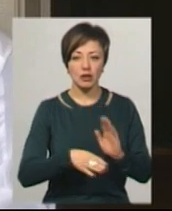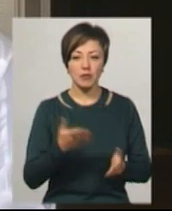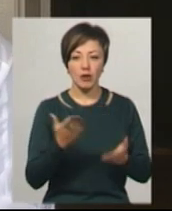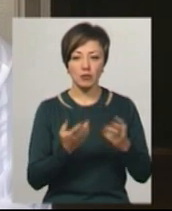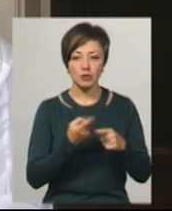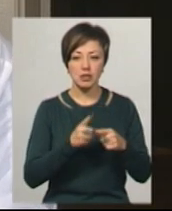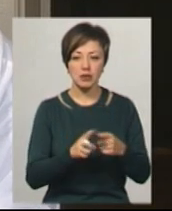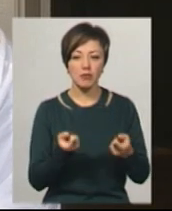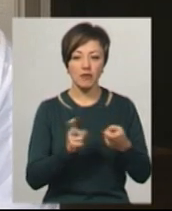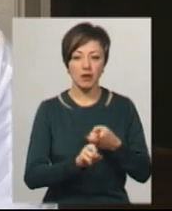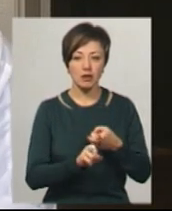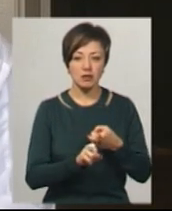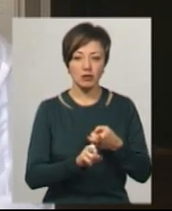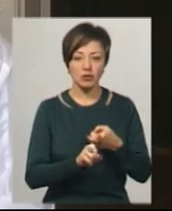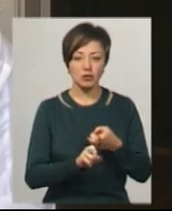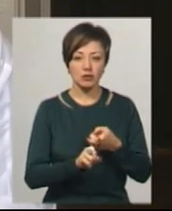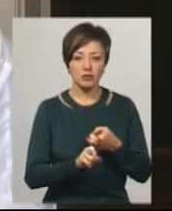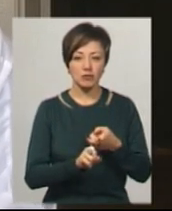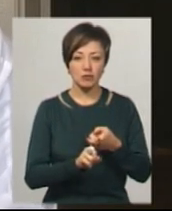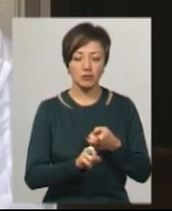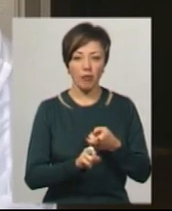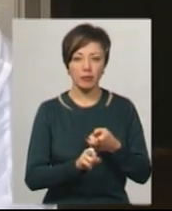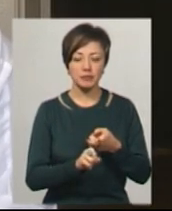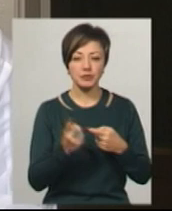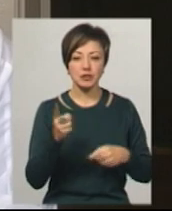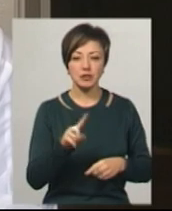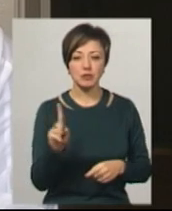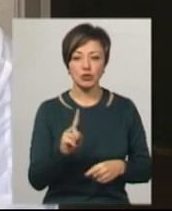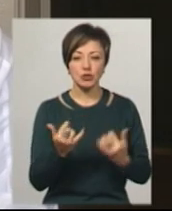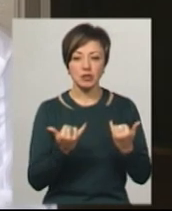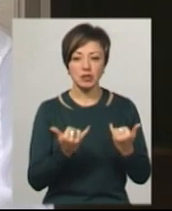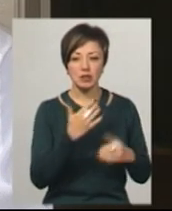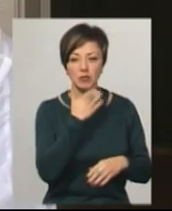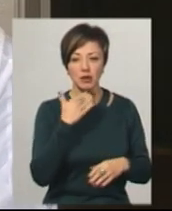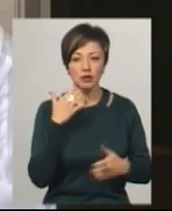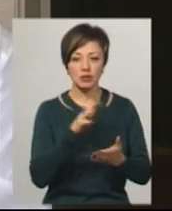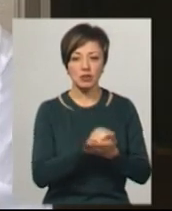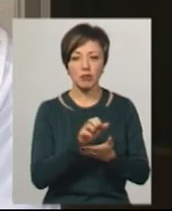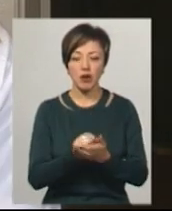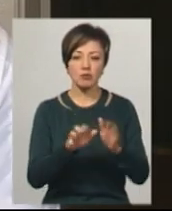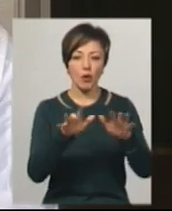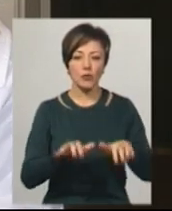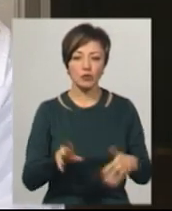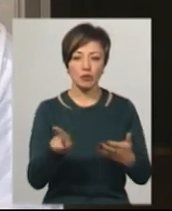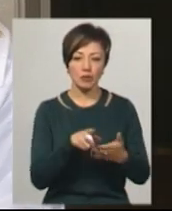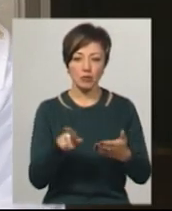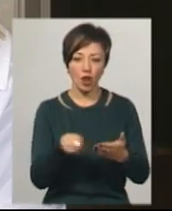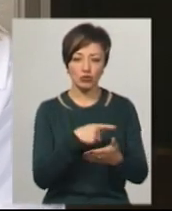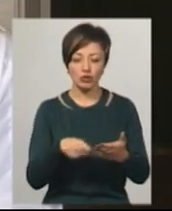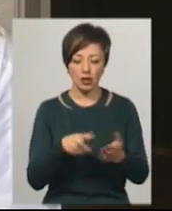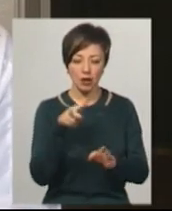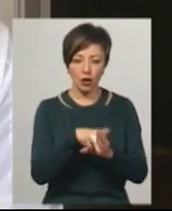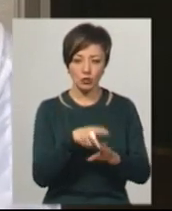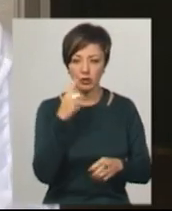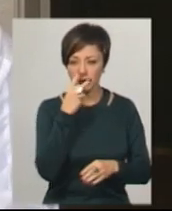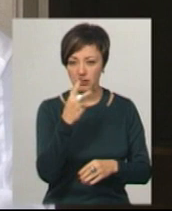зв'язано з тим, що зараз багато займаються комп'ютерами, планшетами, нагрузка йде на